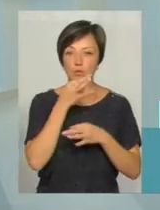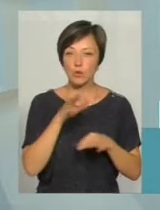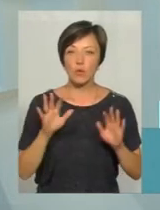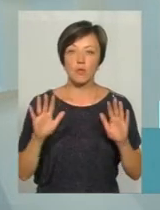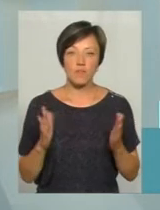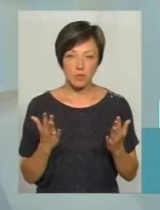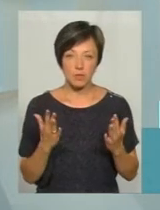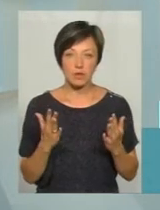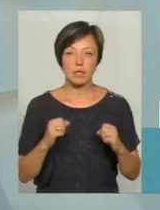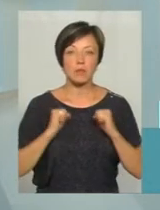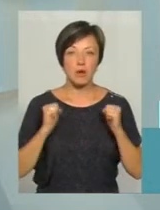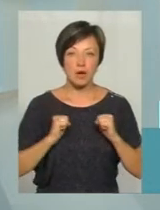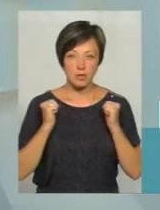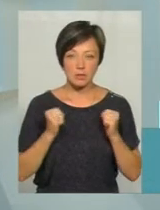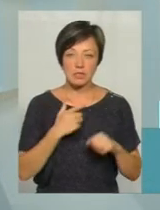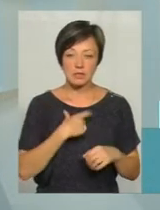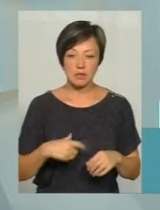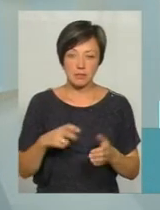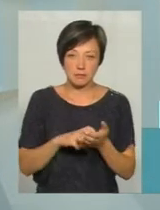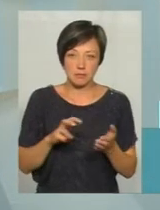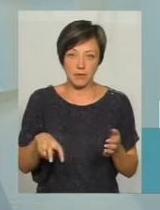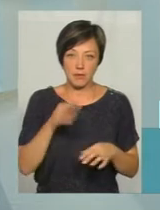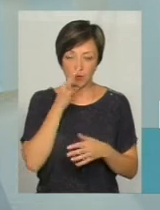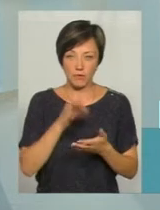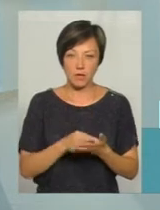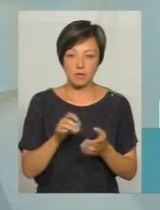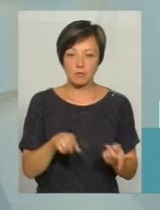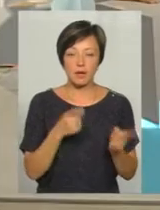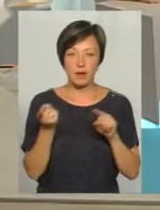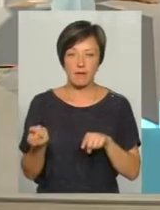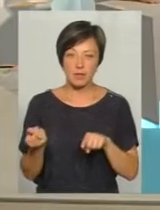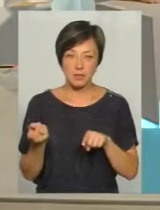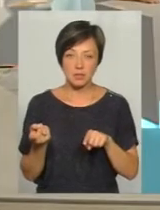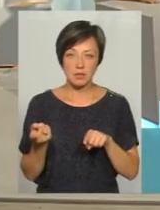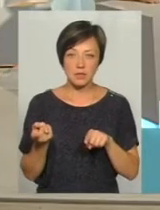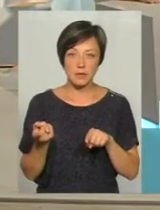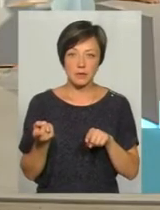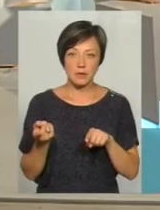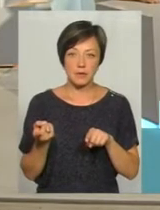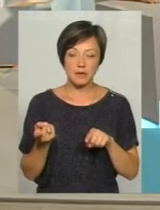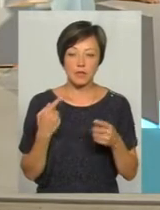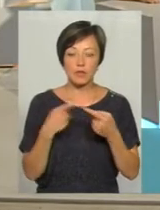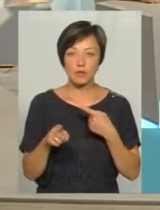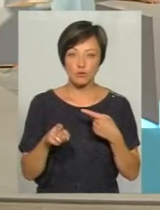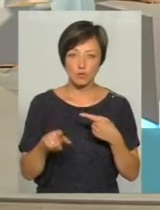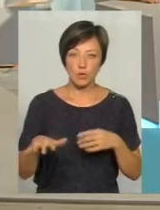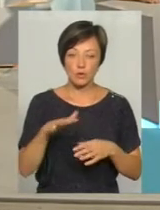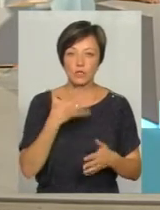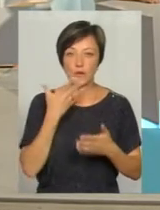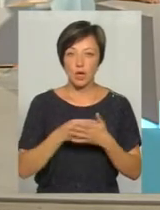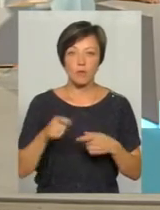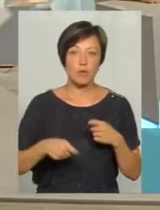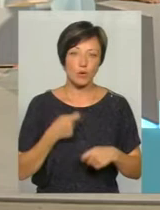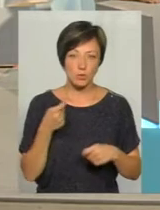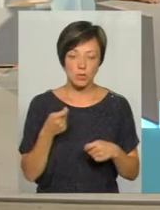випадку намагатиметься з себе зняти якусь відповідальність та перевести в якусь іншу площину своє правопорушення.